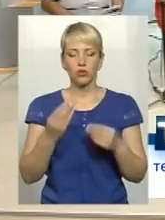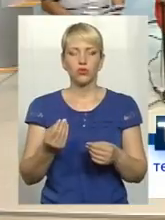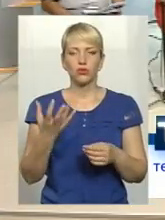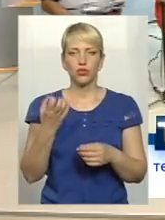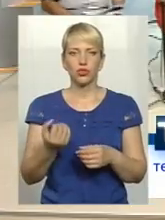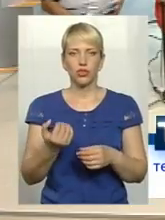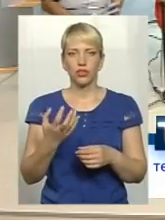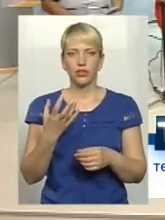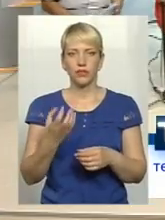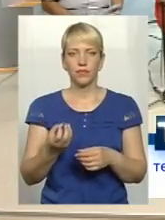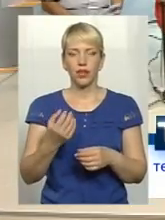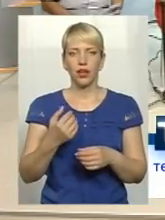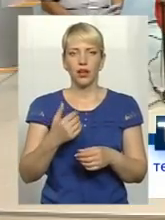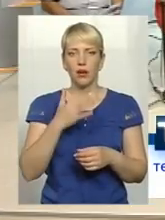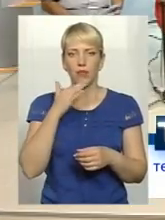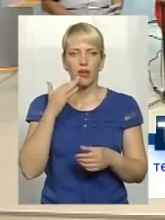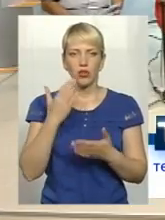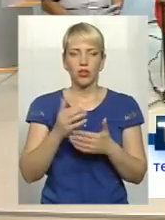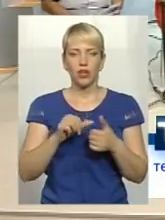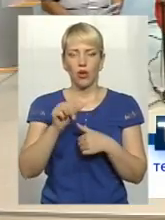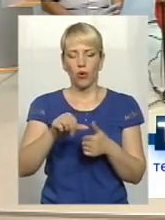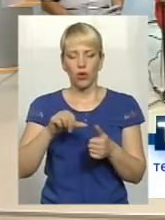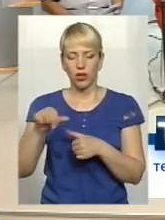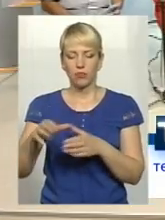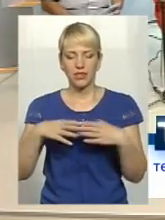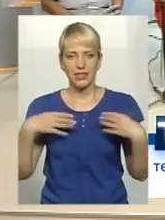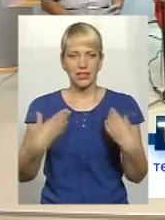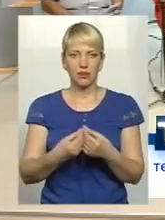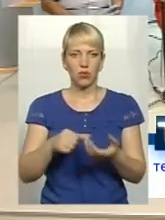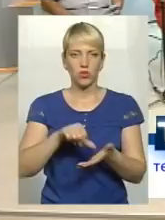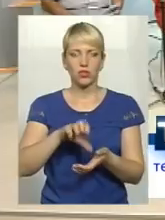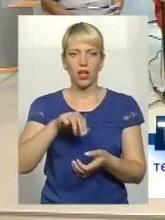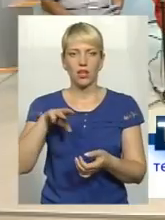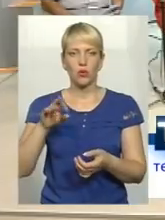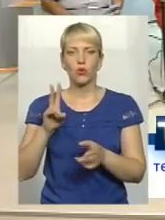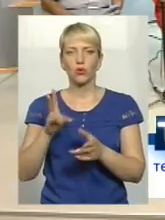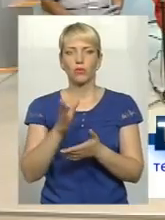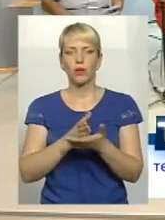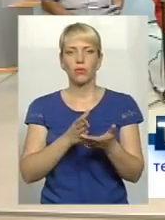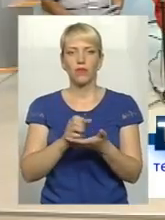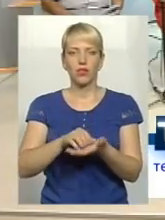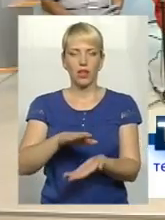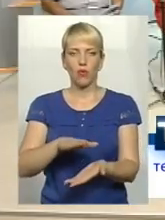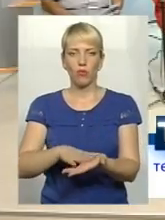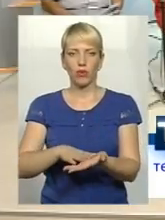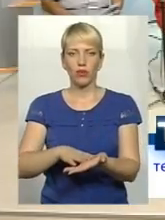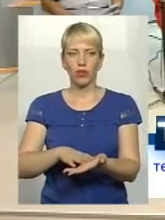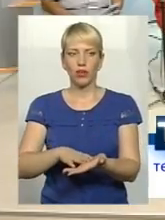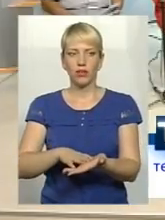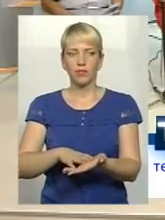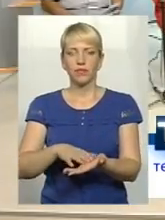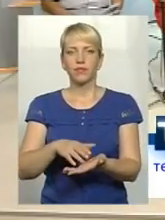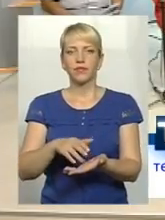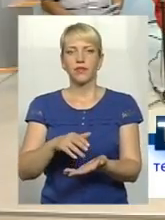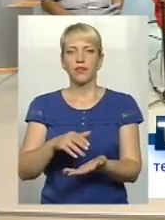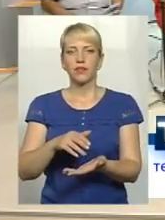є окремі сім'ї також і учасники, які перебувають на обліку в певних органах місцевого